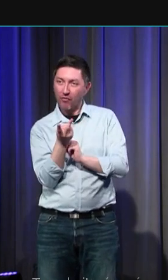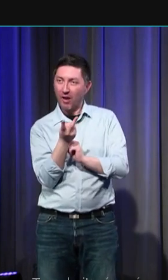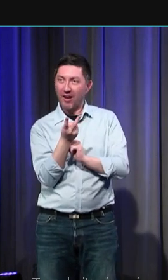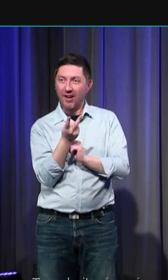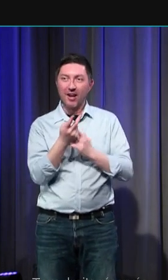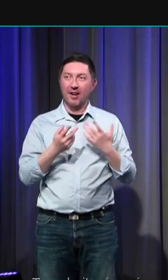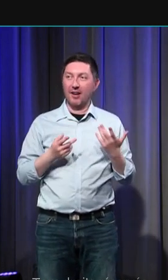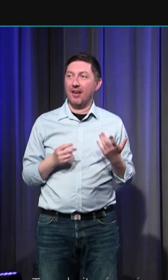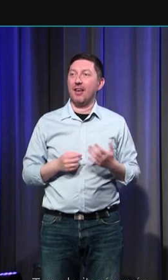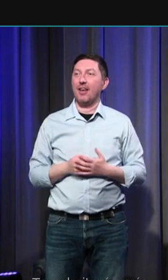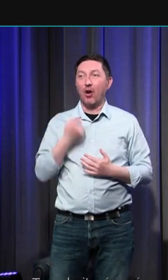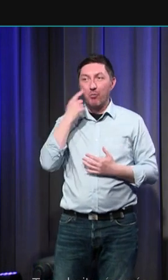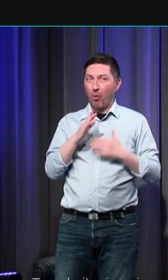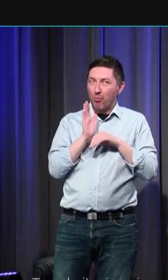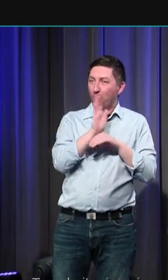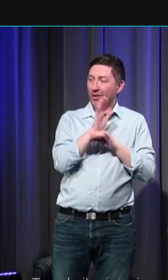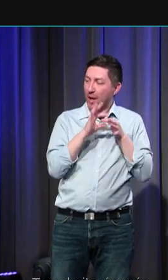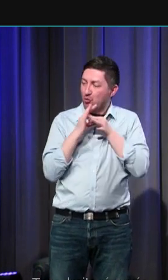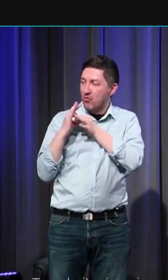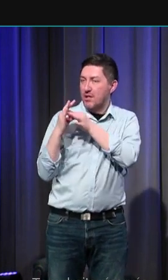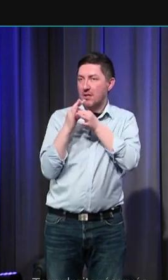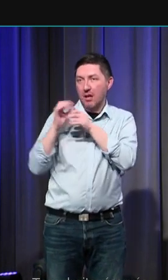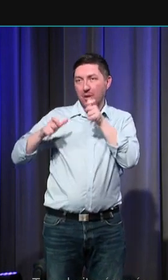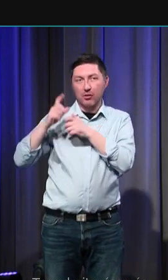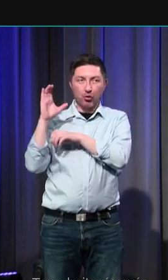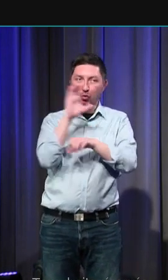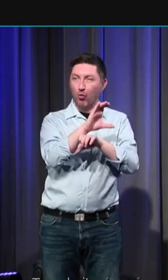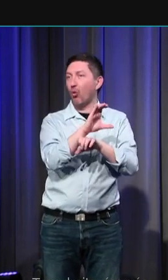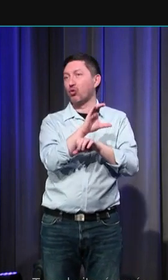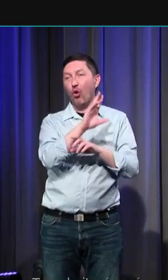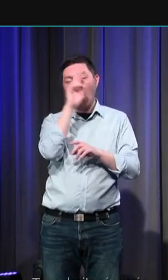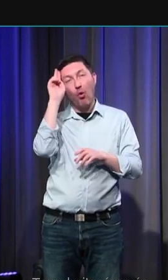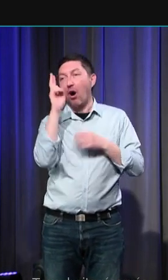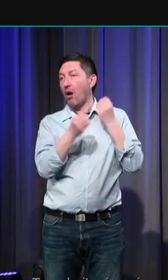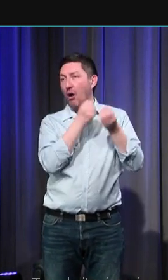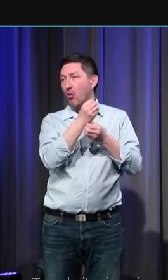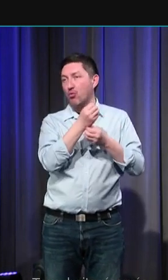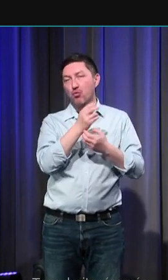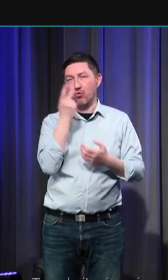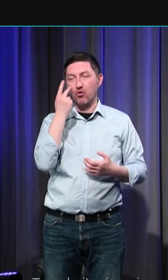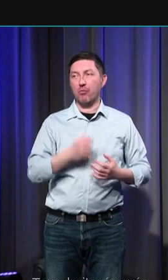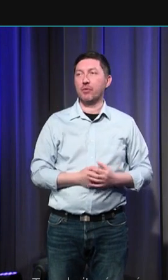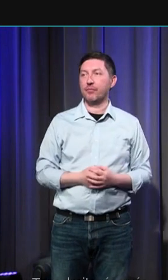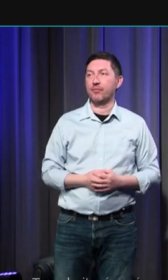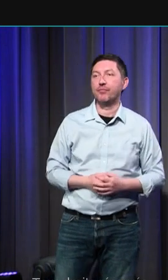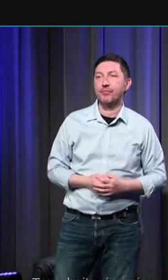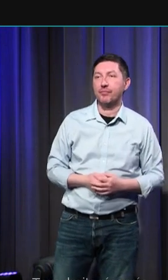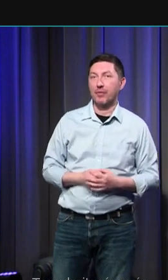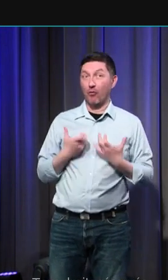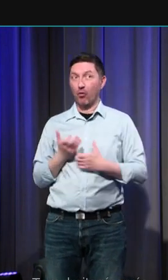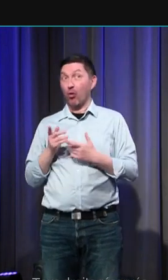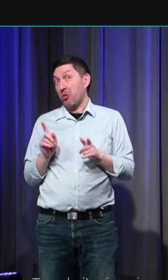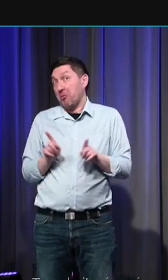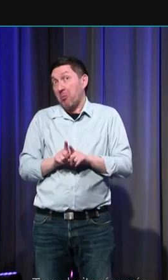une nouvelle unité des contestataires il s'agit ni plus ni moins que d'une démonstration de force